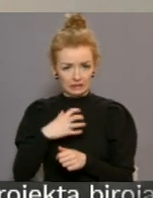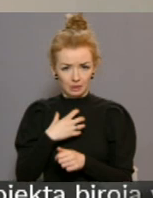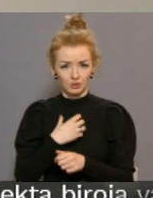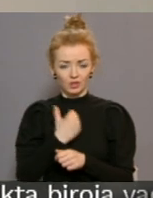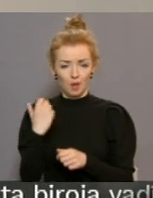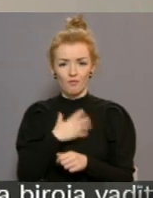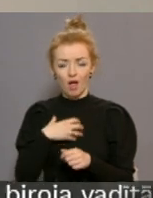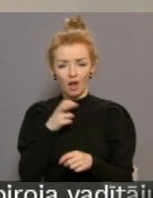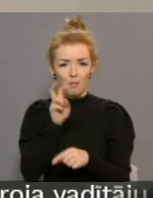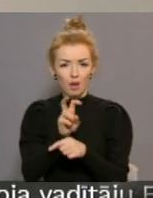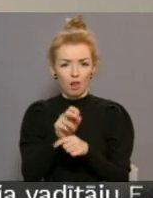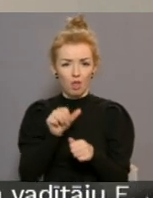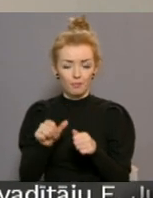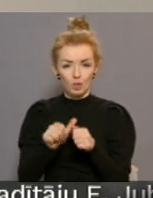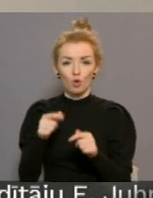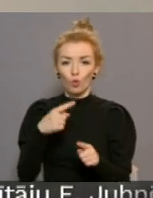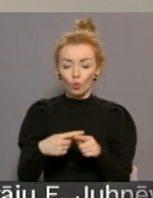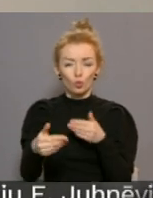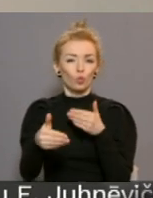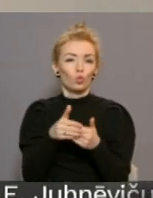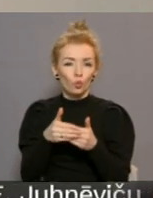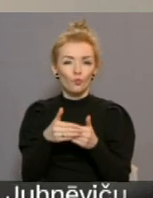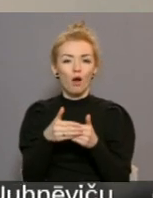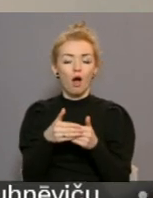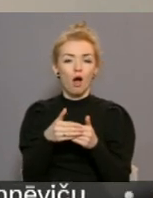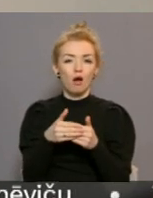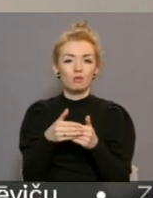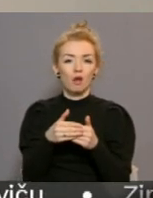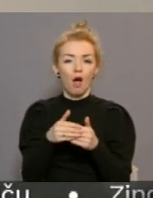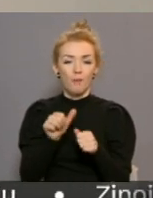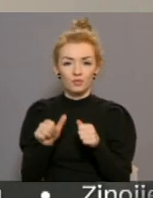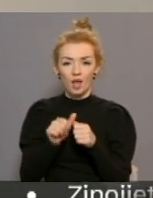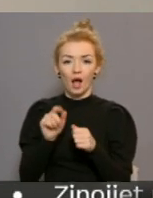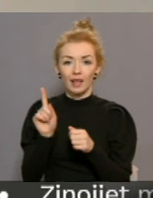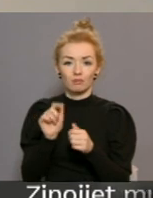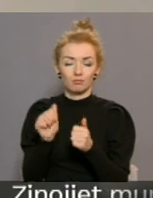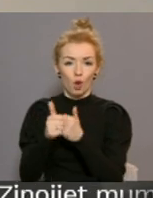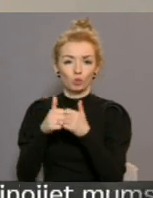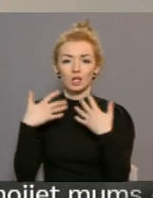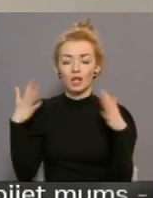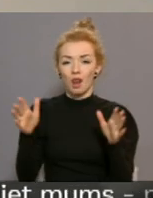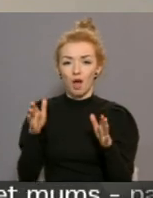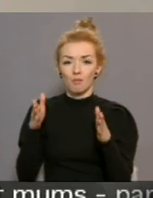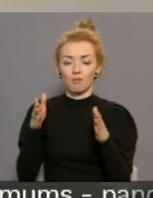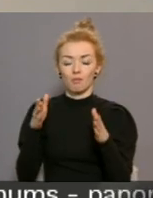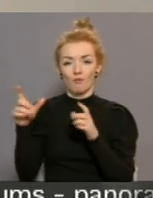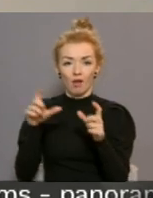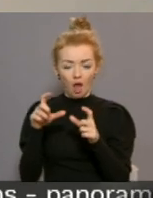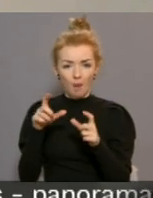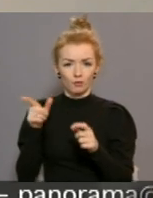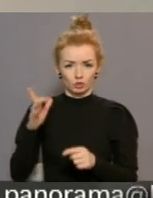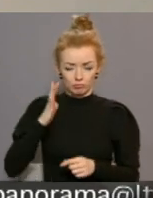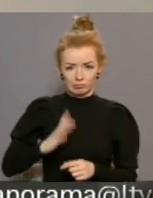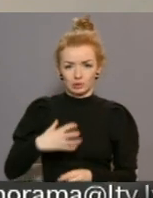aptieku. Ja tuvei aptieku atrodas kādā no lielajiem veikaliem, tad viņš ir slims būdams, spies